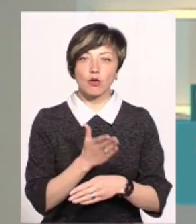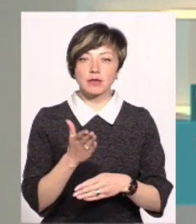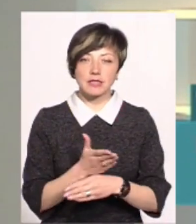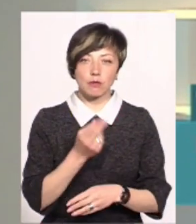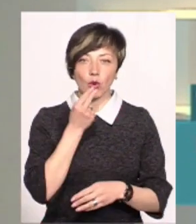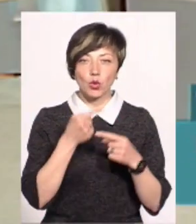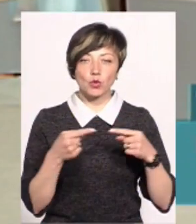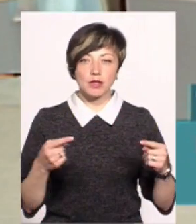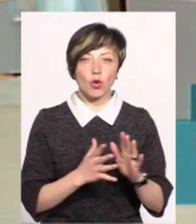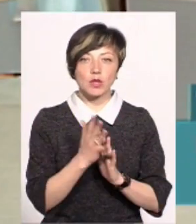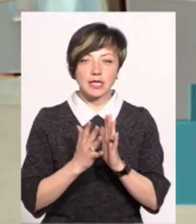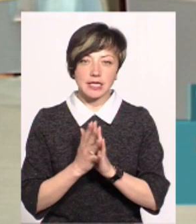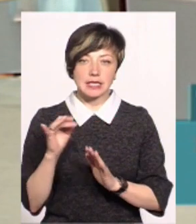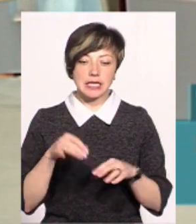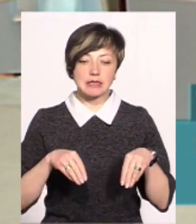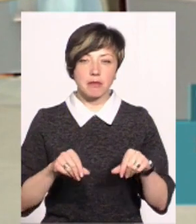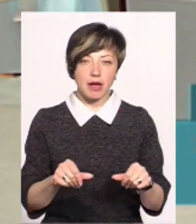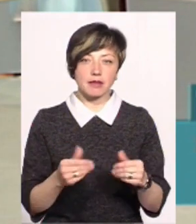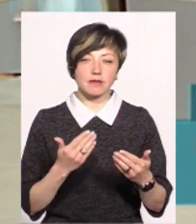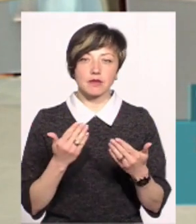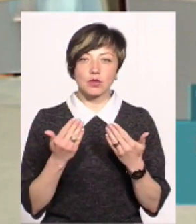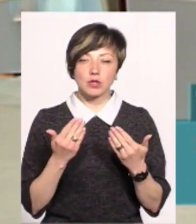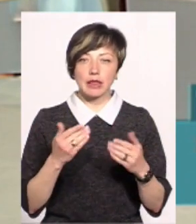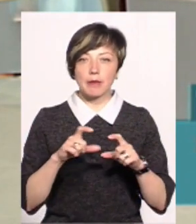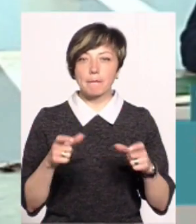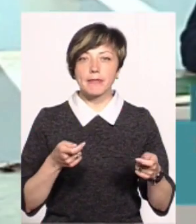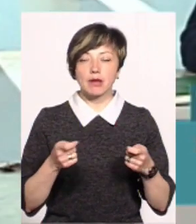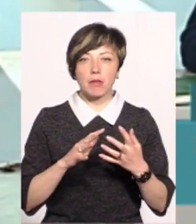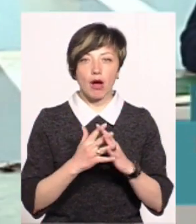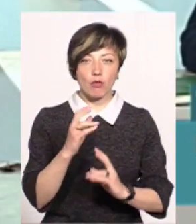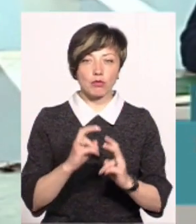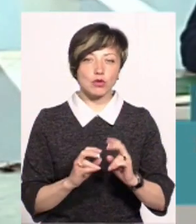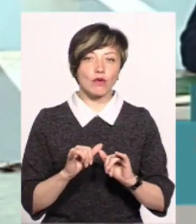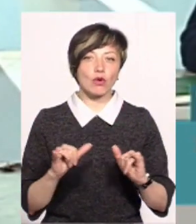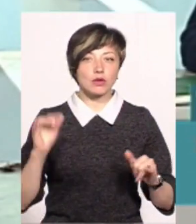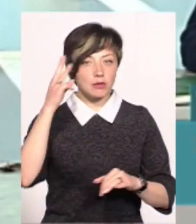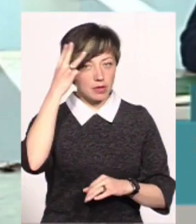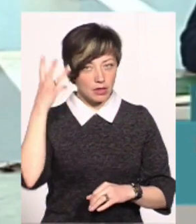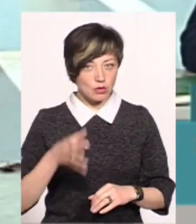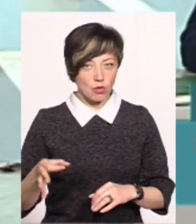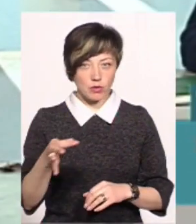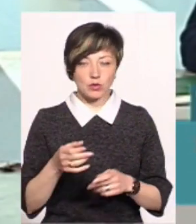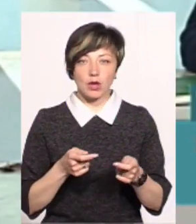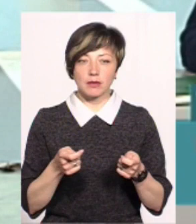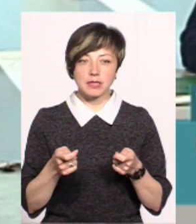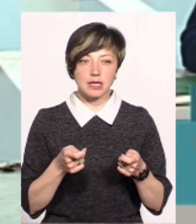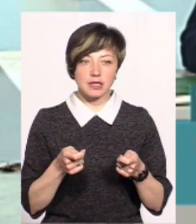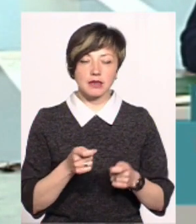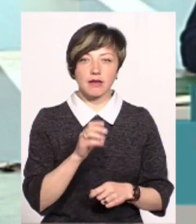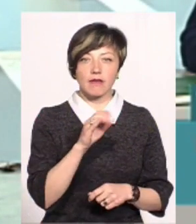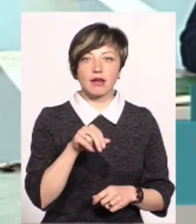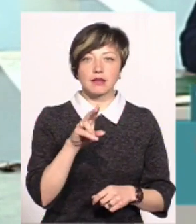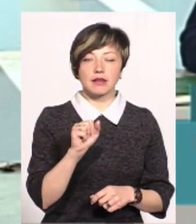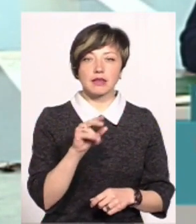виробництва продукції рослинництва та земельних відносин Департаменту агропромислового розвитку Хмельницької обласної державної адміністрації